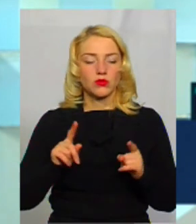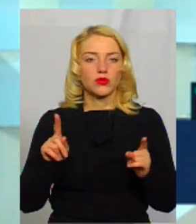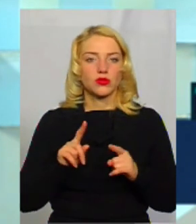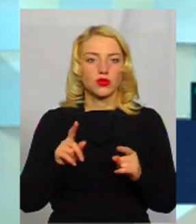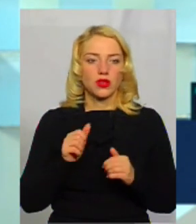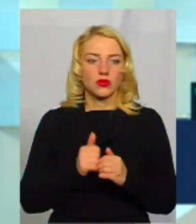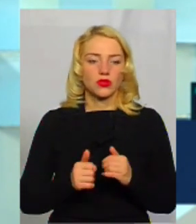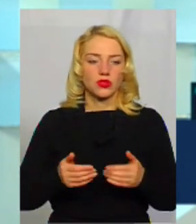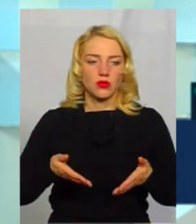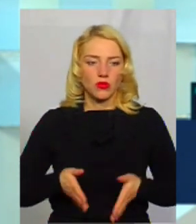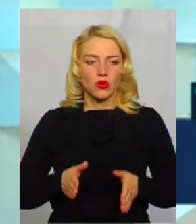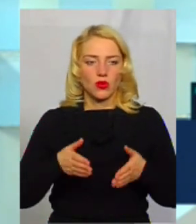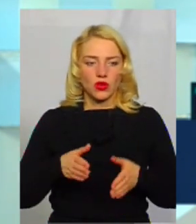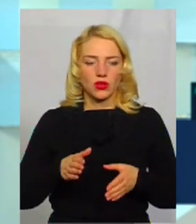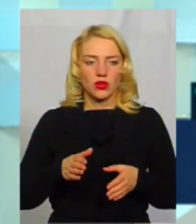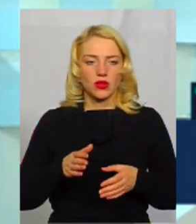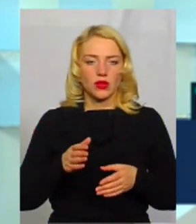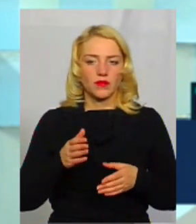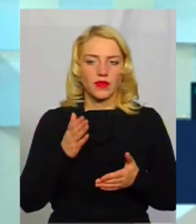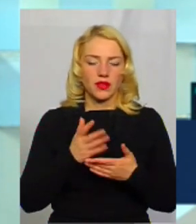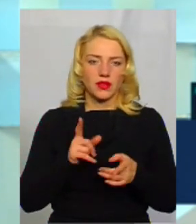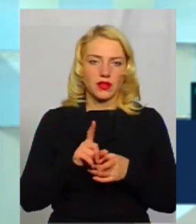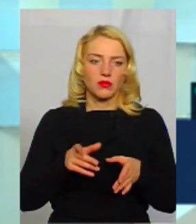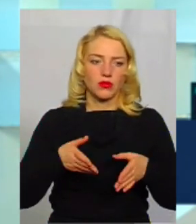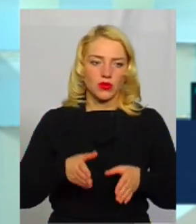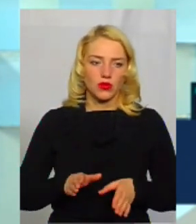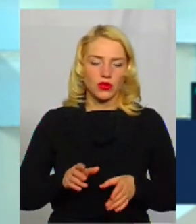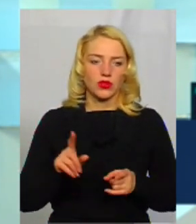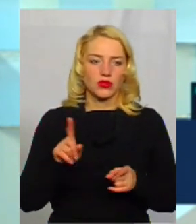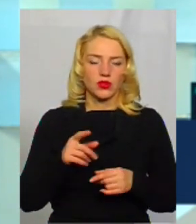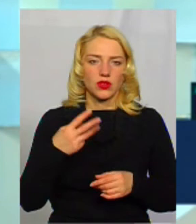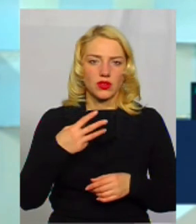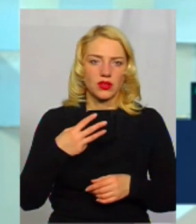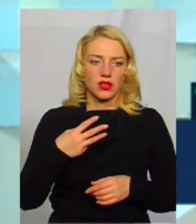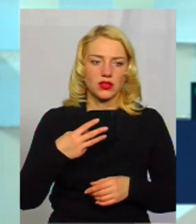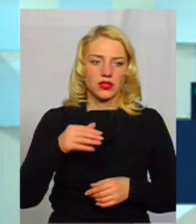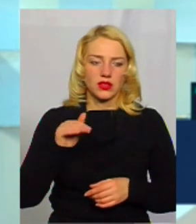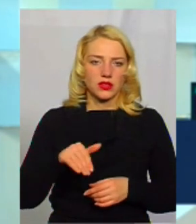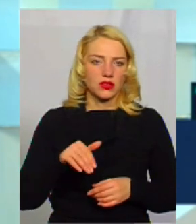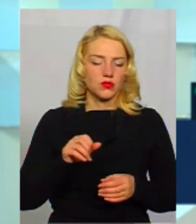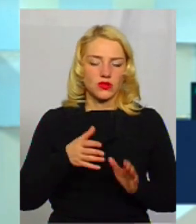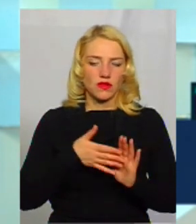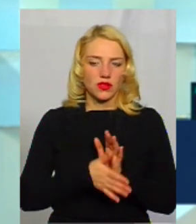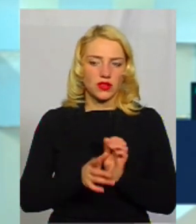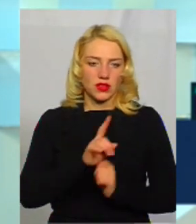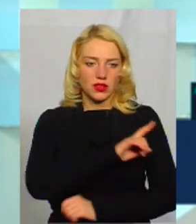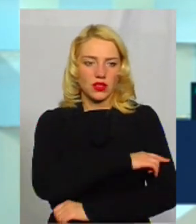що не на кожні пологи піду така сума, але є пологи, що лікарня може і 30 тисяч витратити,